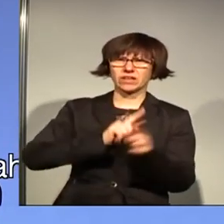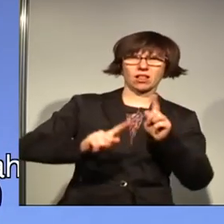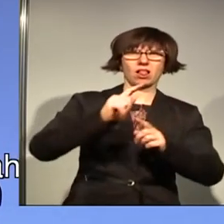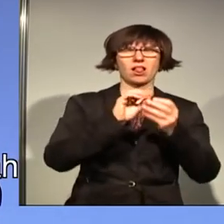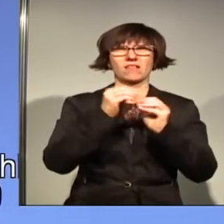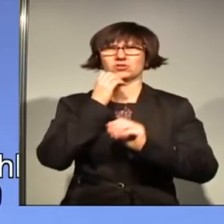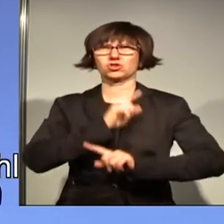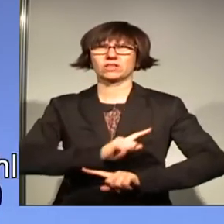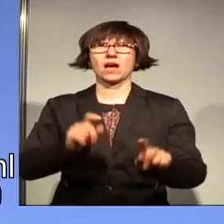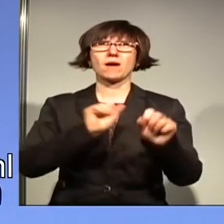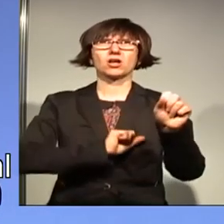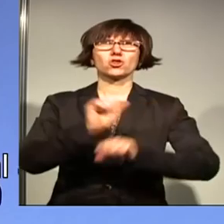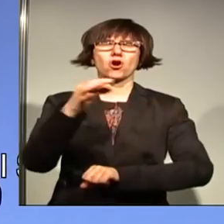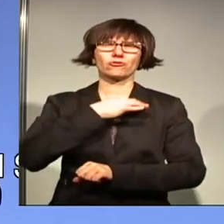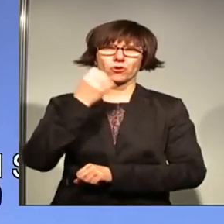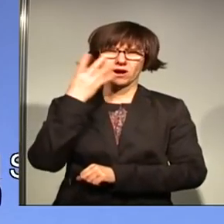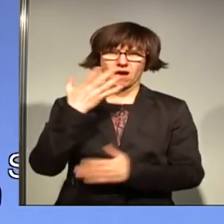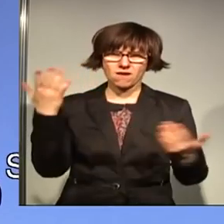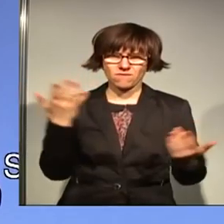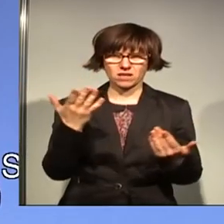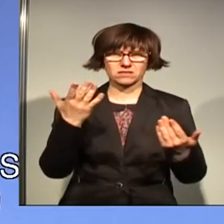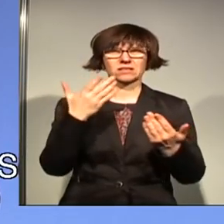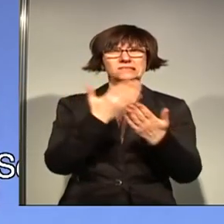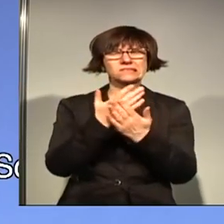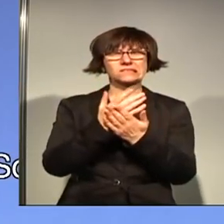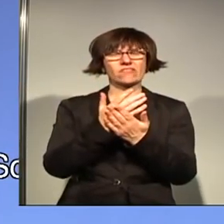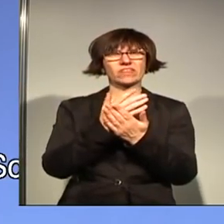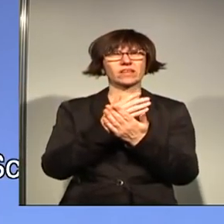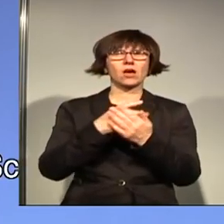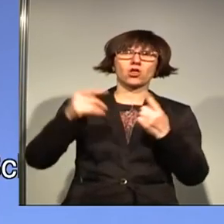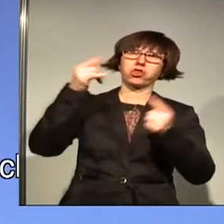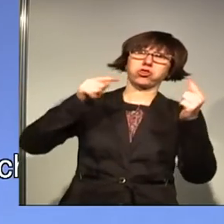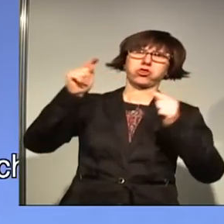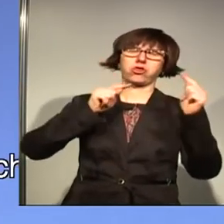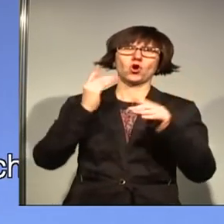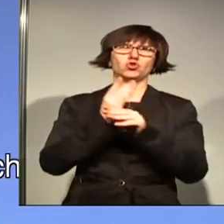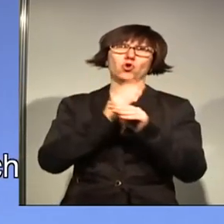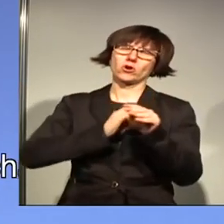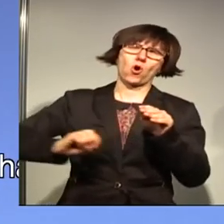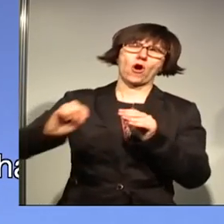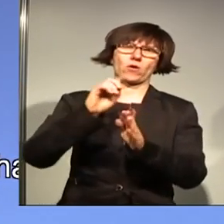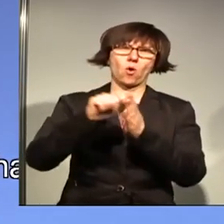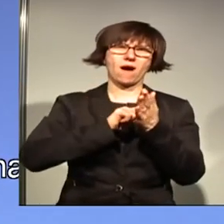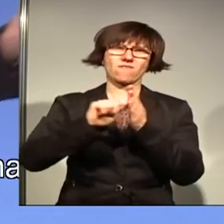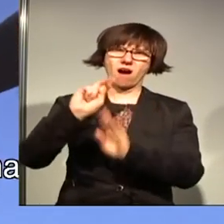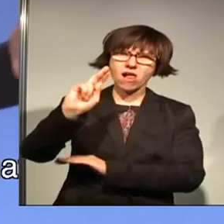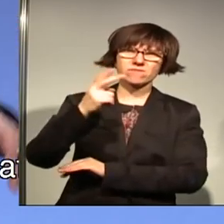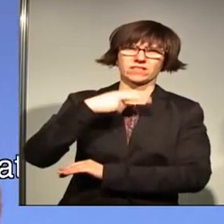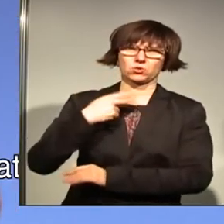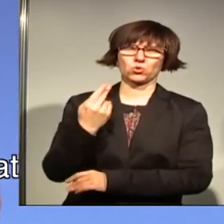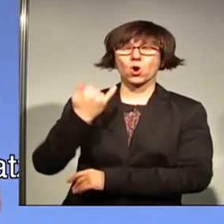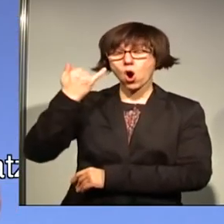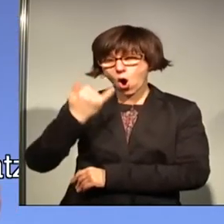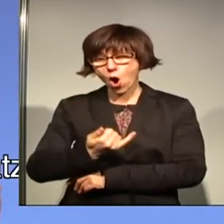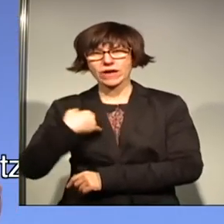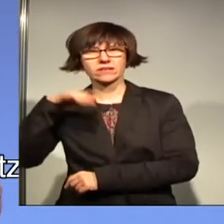versprechen. Und dennoch ist mir völlig klar, dieses Gespenst des Populismus wird uns bereits zur Europawahl wieder heimsuchen. Heute haben wir